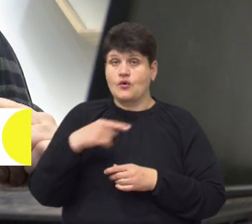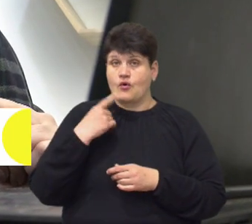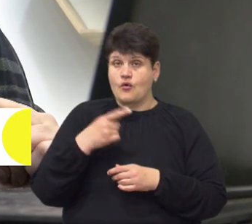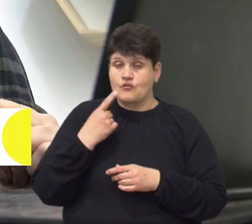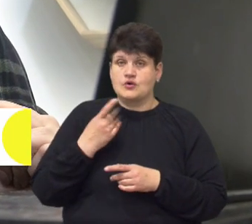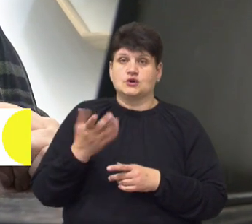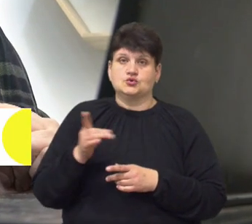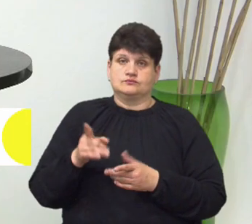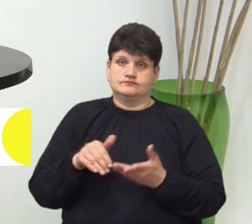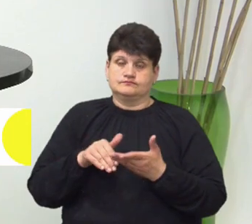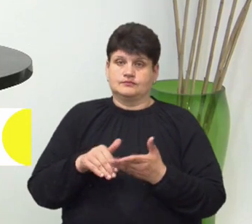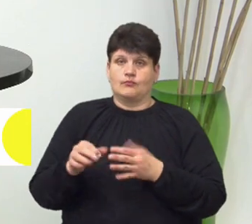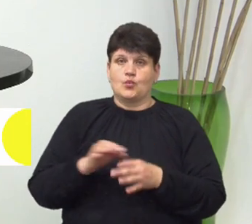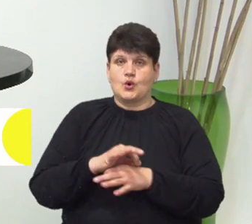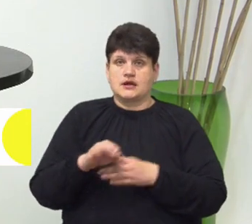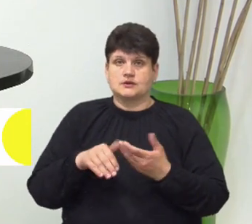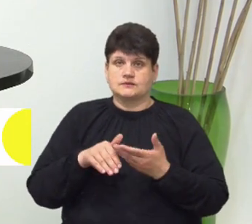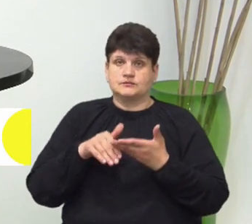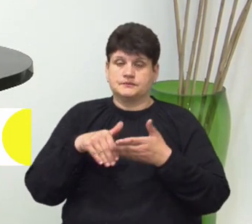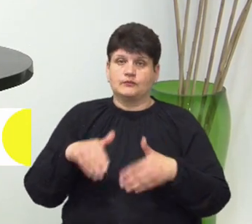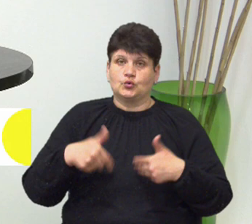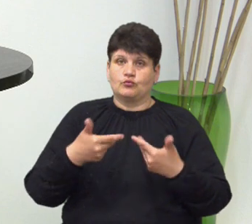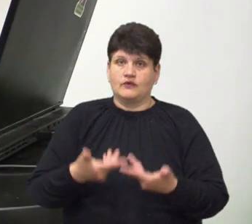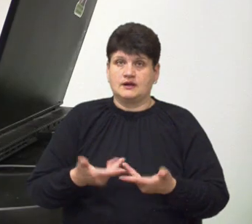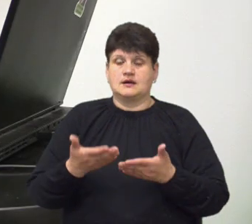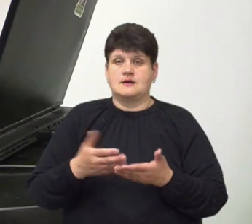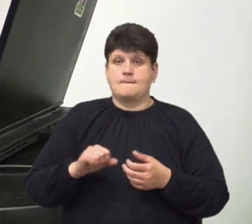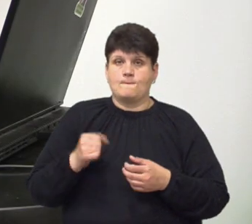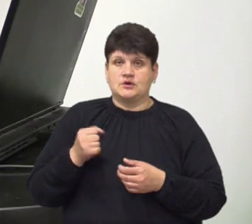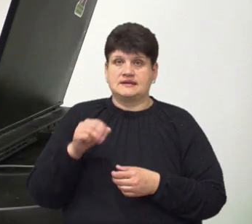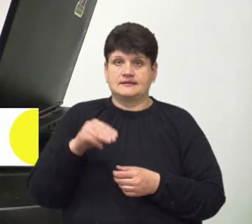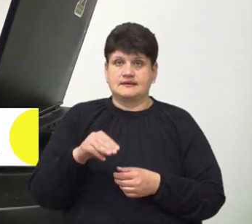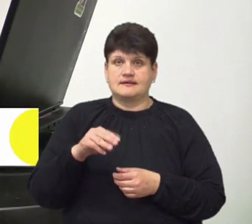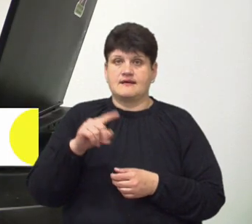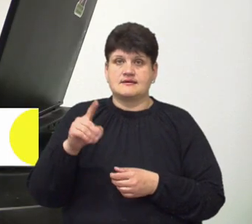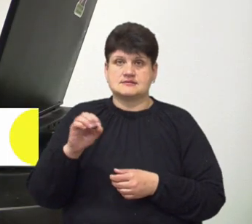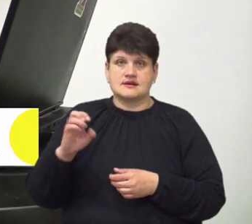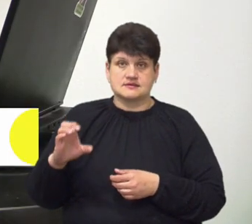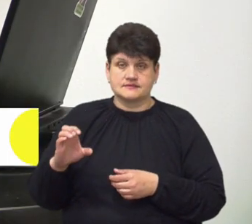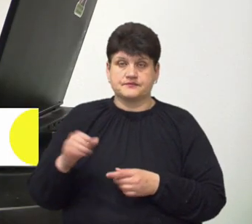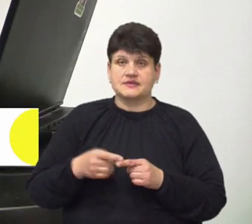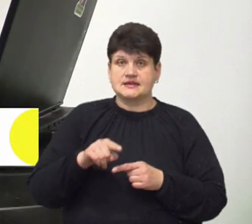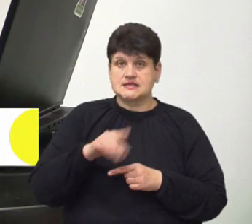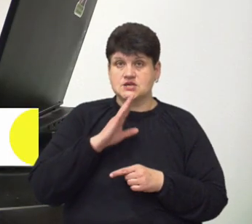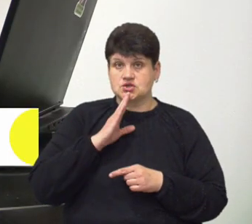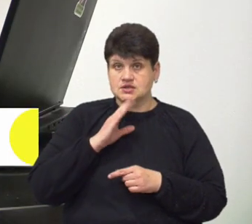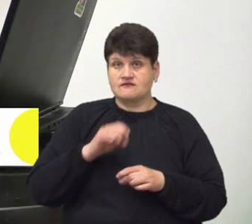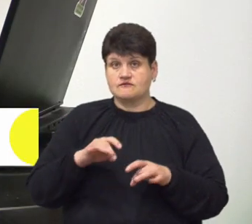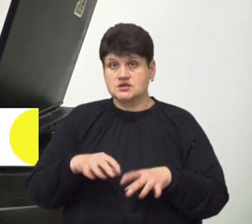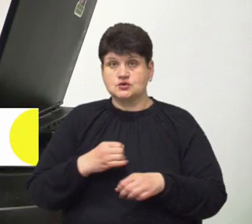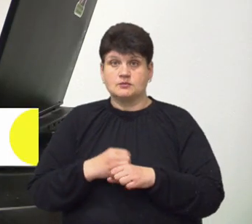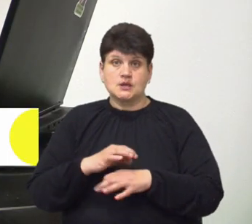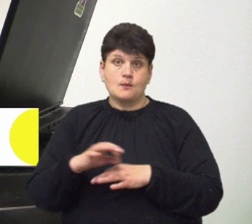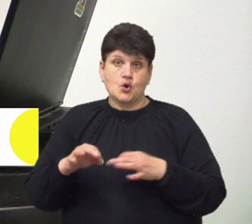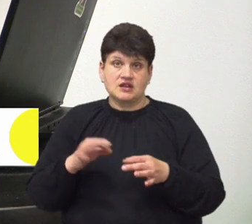долучитися до проєкту їй запропонувала подруга Тетяна Зес. Ця жінка вирішила зробити проєкт